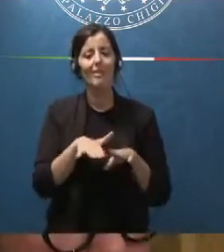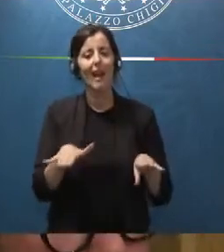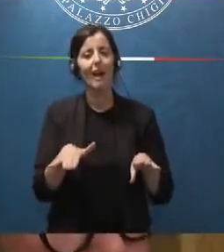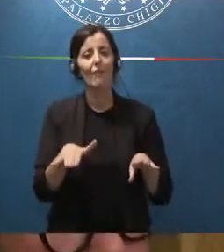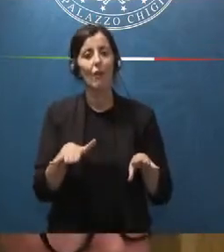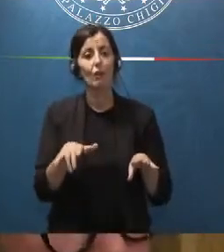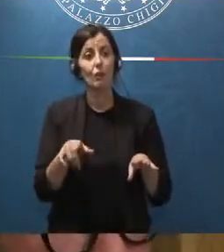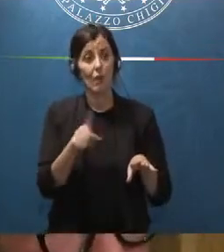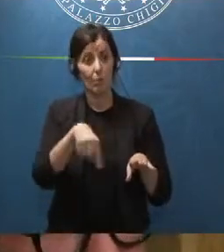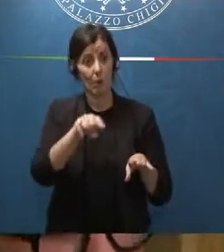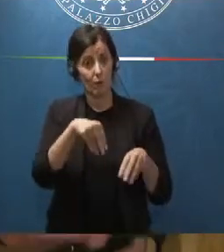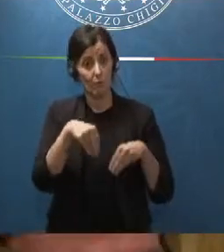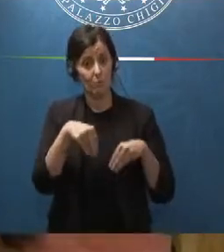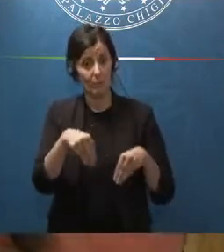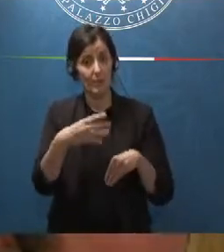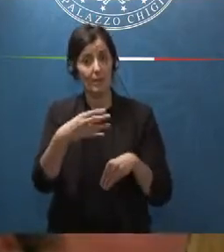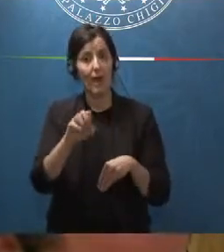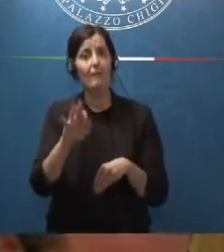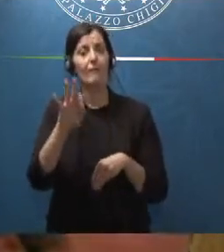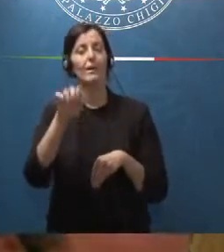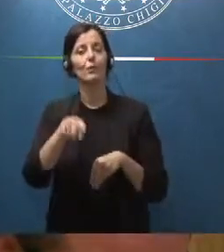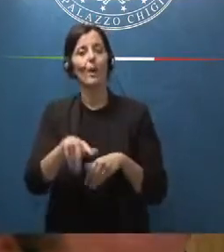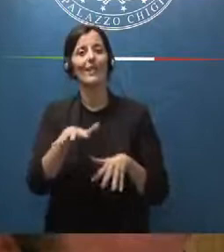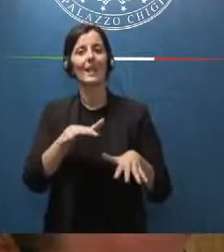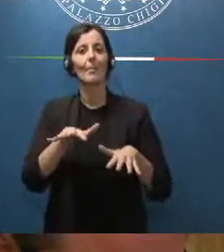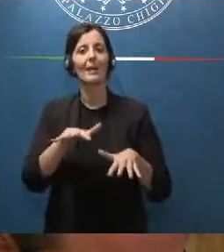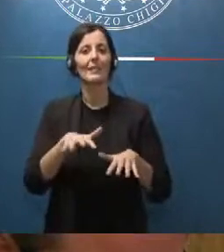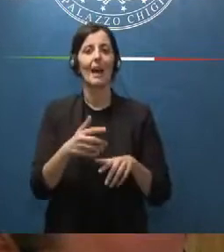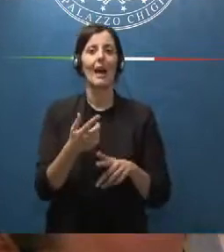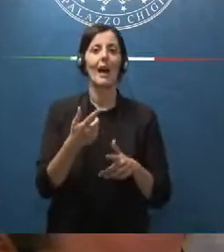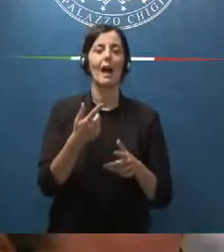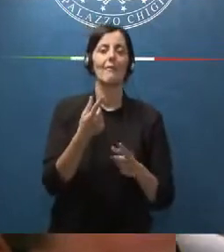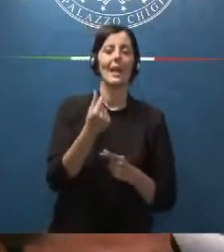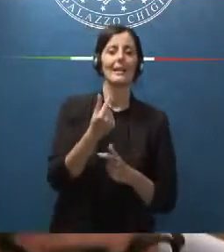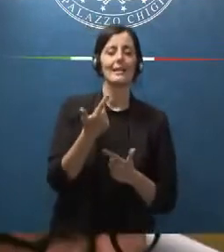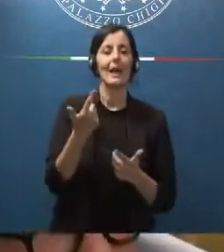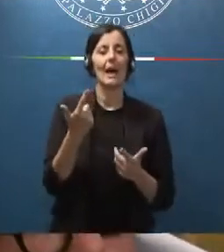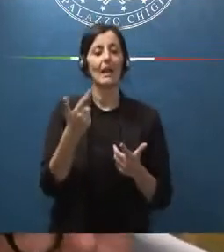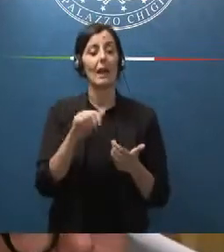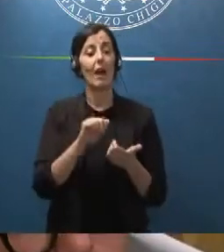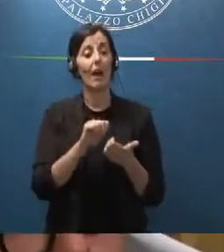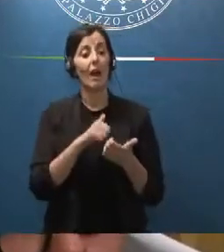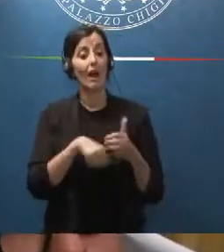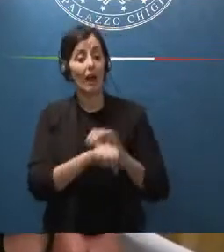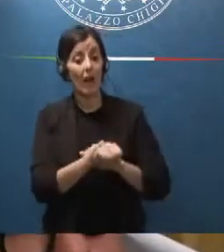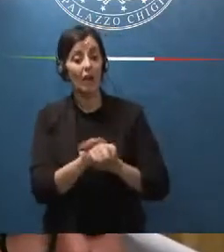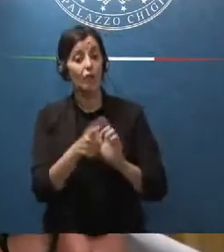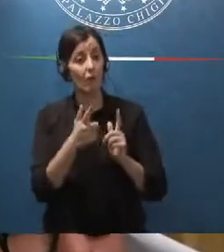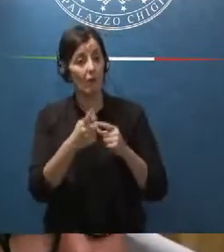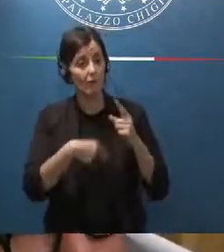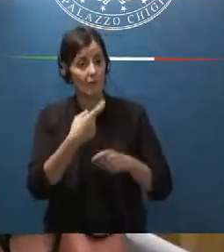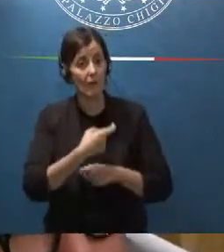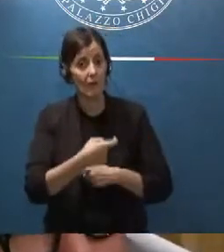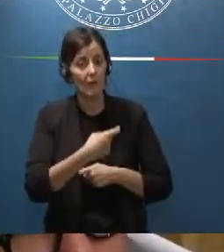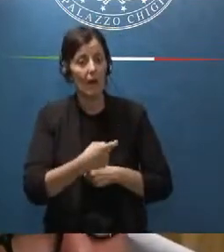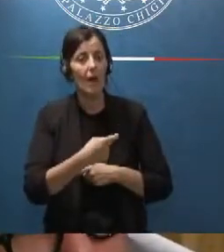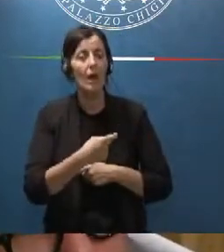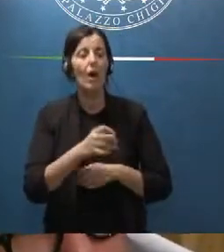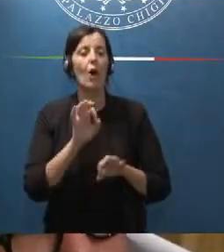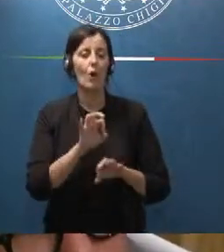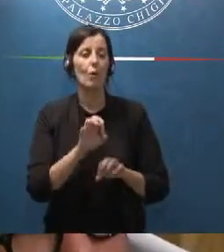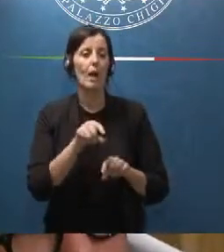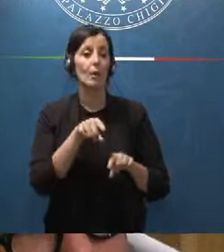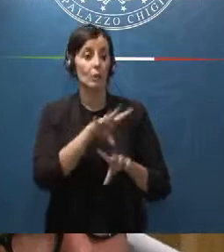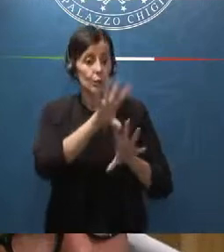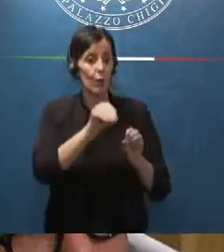cui partecipate anche voi al MEF sulla stabilità finanziaria e fiscale del calcio resta in piedi oppure se queste sono diciamo il frutto di quel